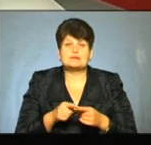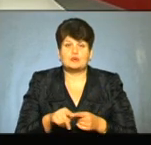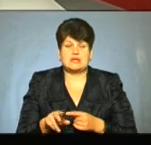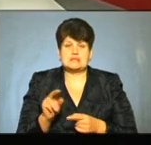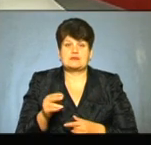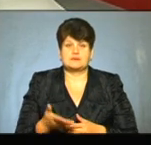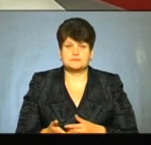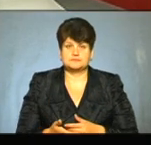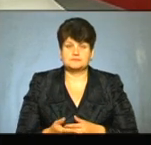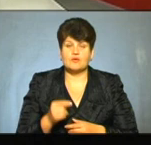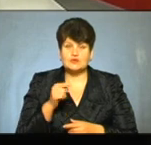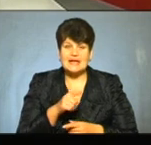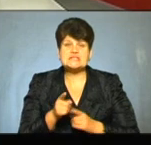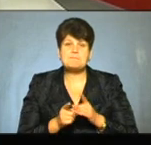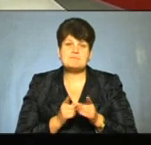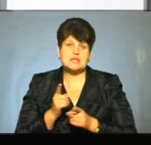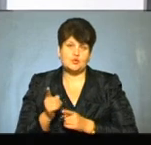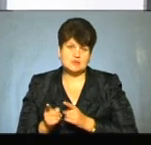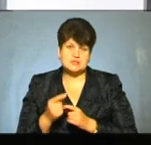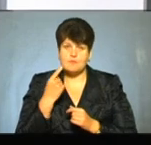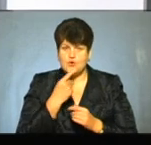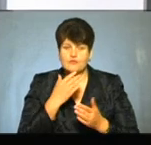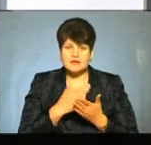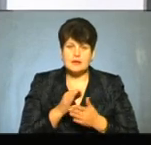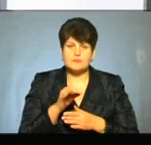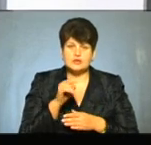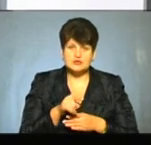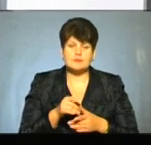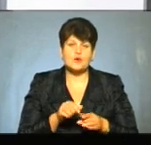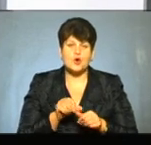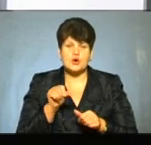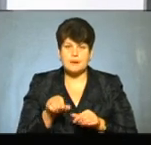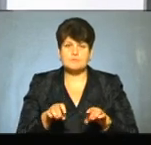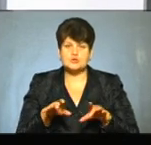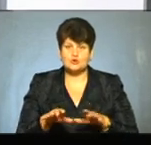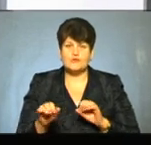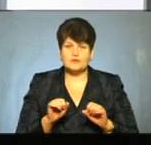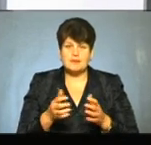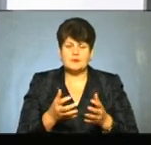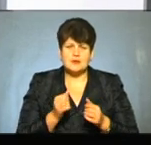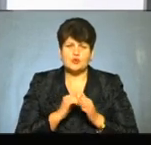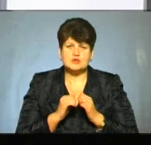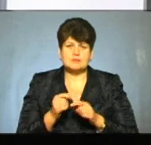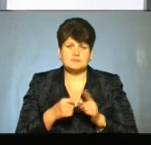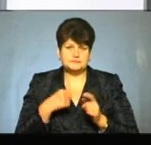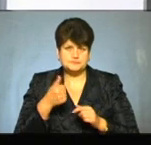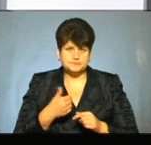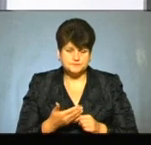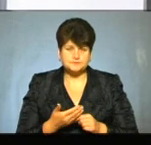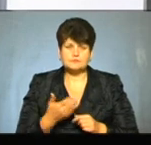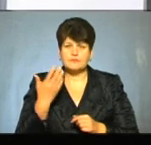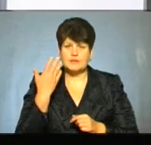13,44? Вона змінюється, мова йде про те, що там є окрема постанова уряду, вона приймалася кожного півріччя,